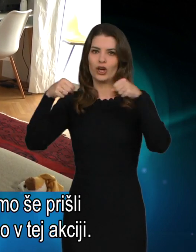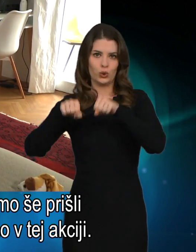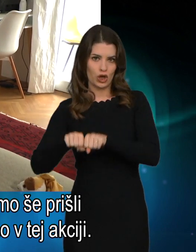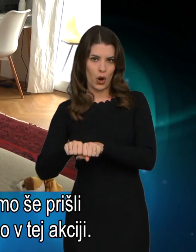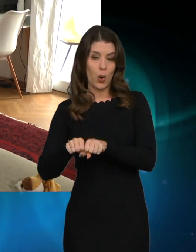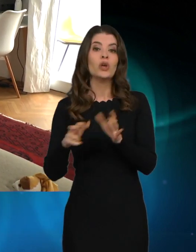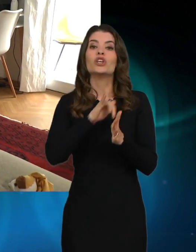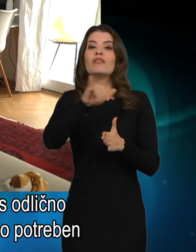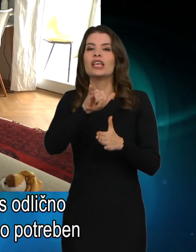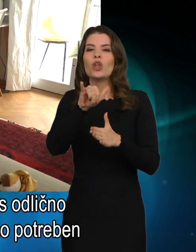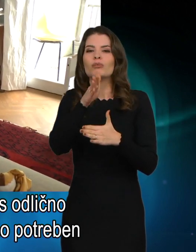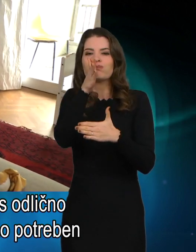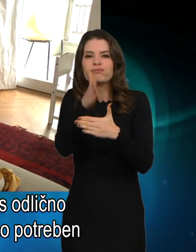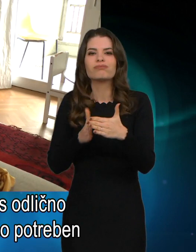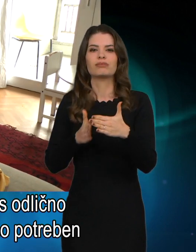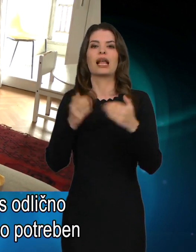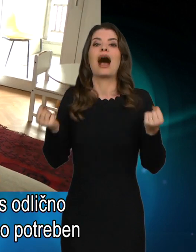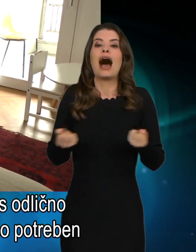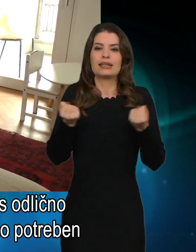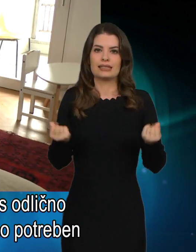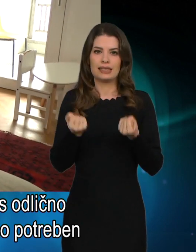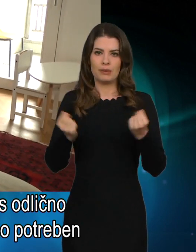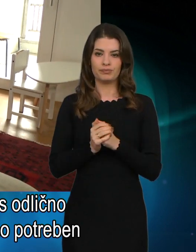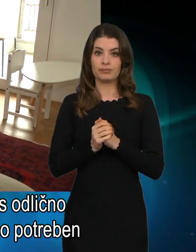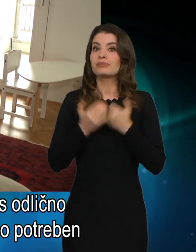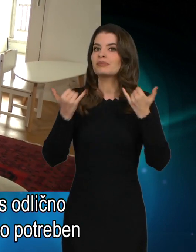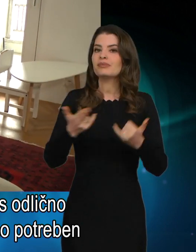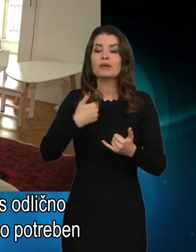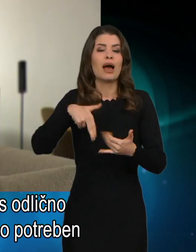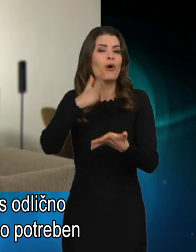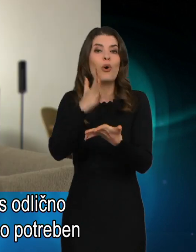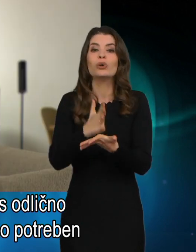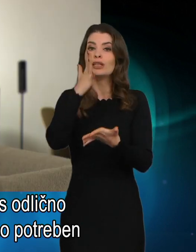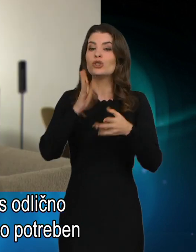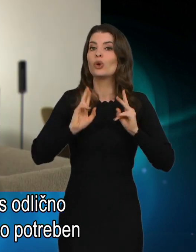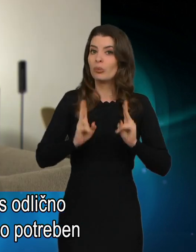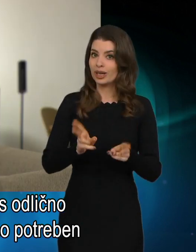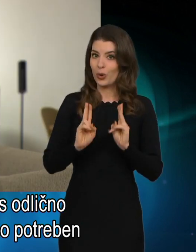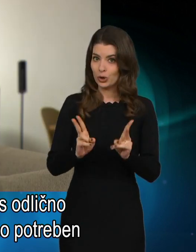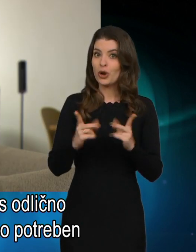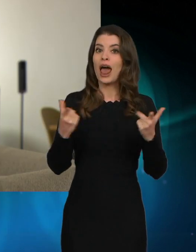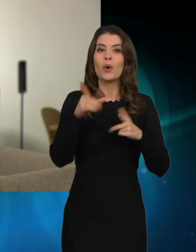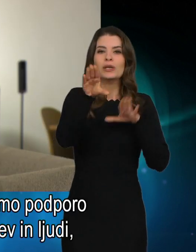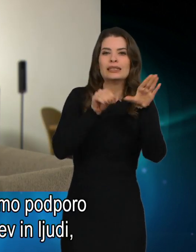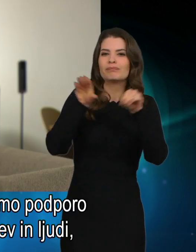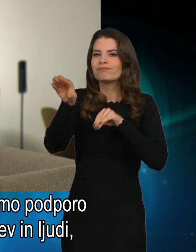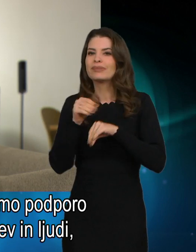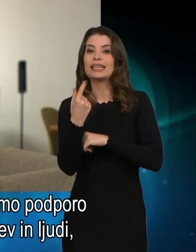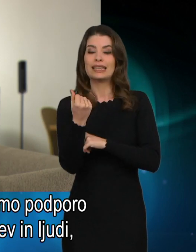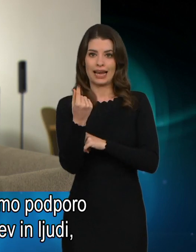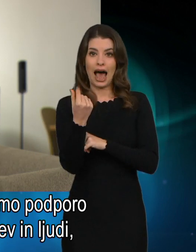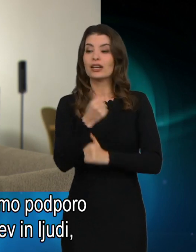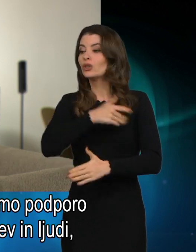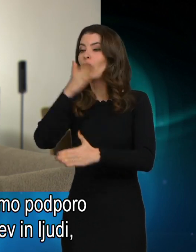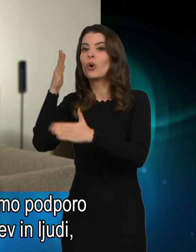nekako v tej akciji, tako da imamo zdaj res odlična priložnost, da zberemo ta potreben znesek do